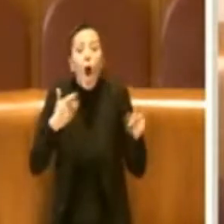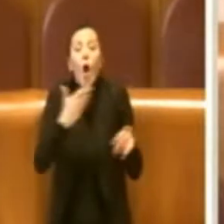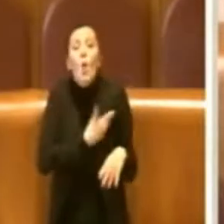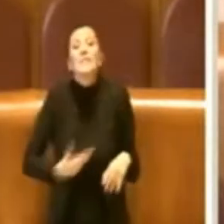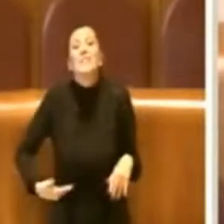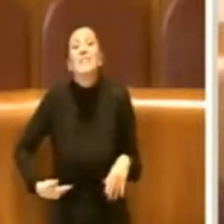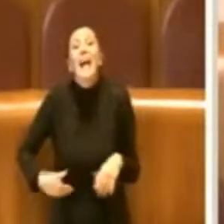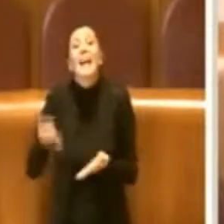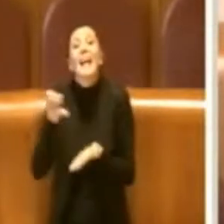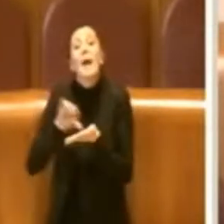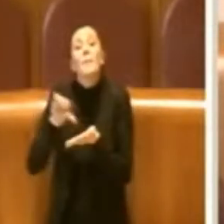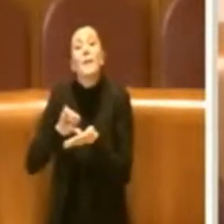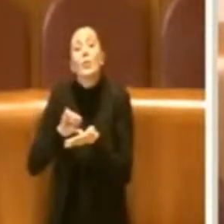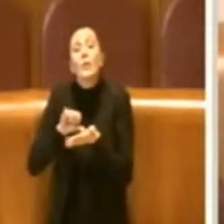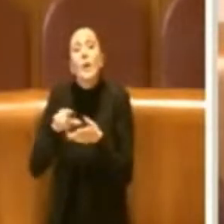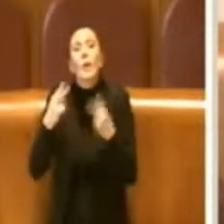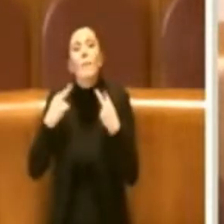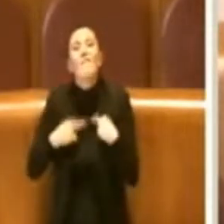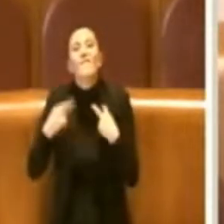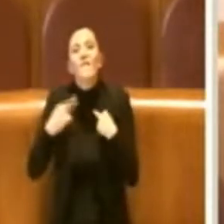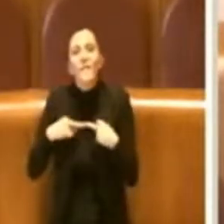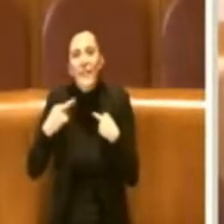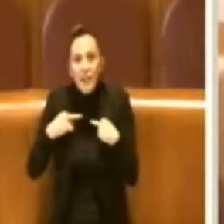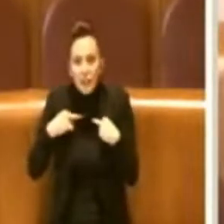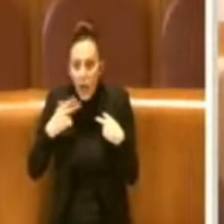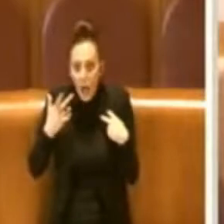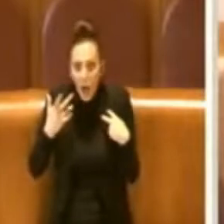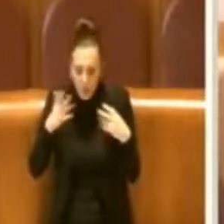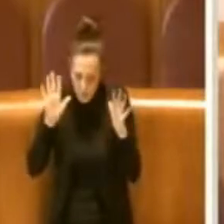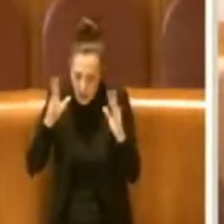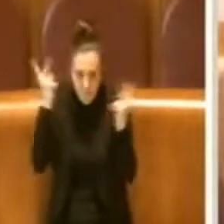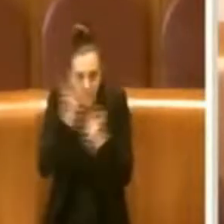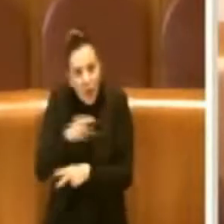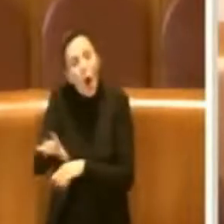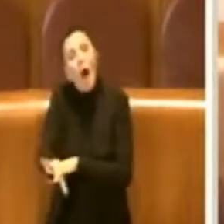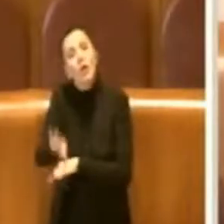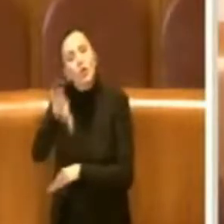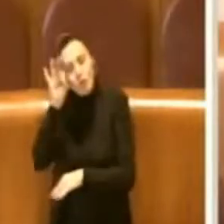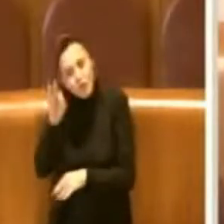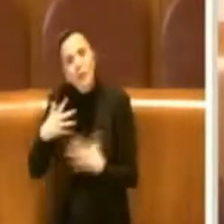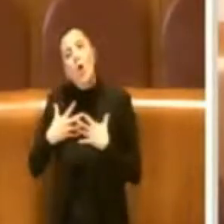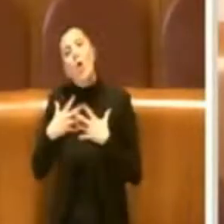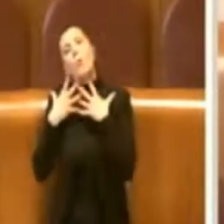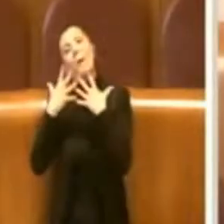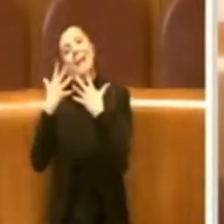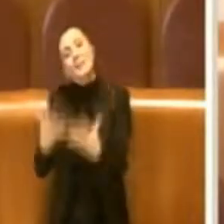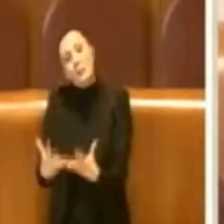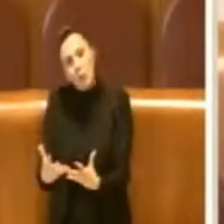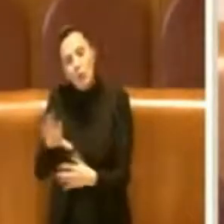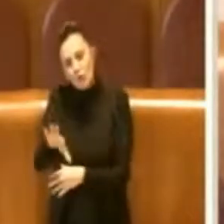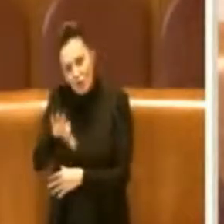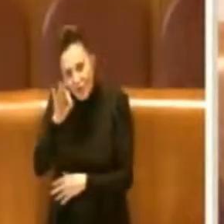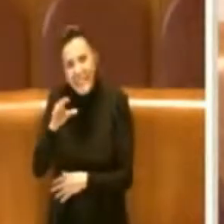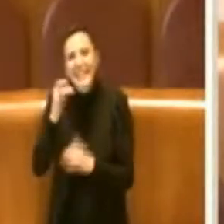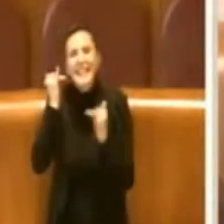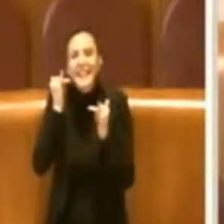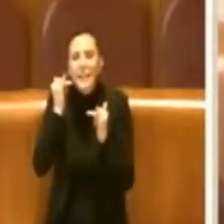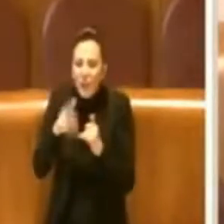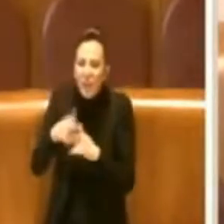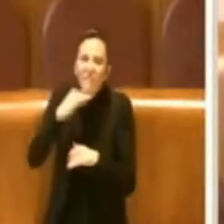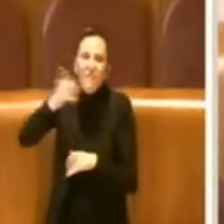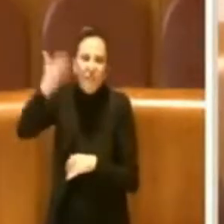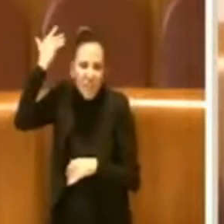capitolini svolgono una vita che per carità hanno scelto e quindi con amore hanno fatto questa scelta, sia che siano veterani sia che siano